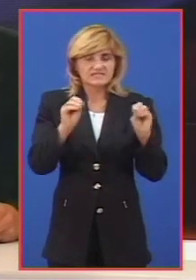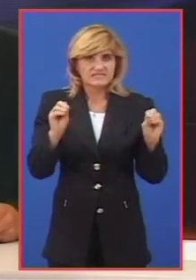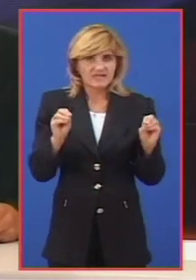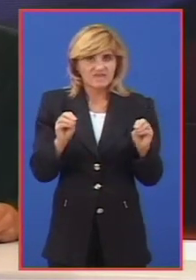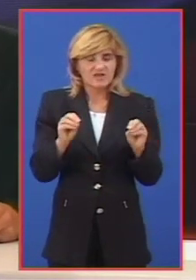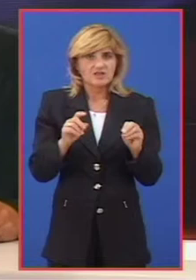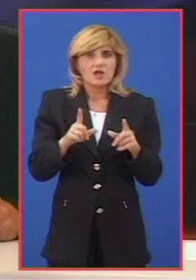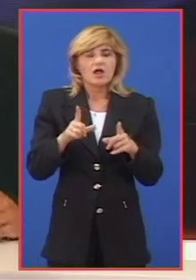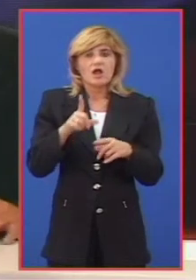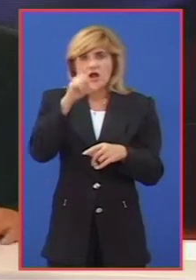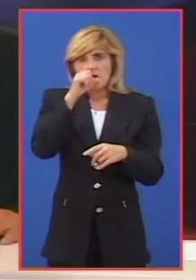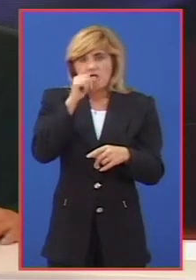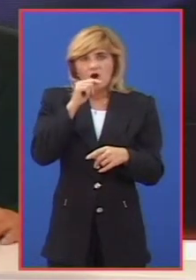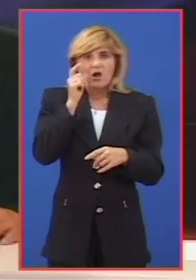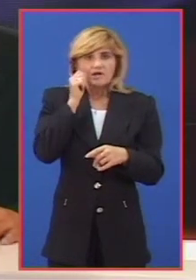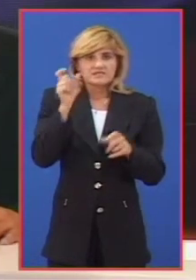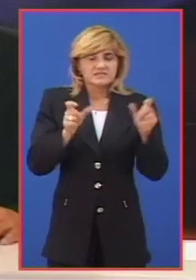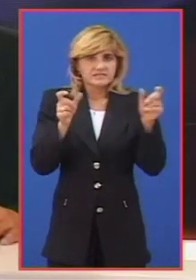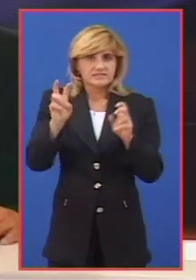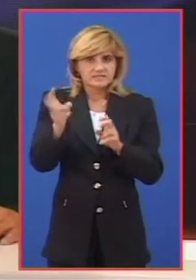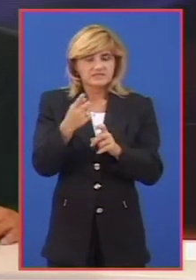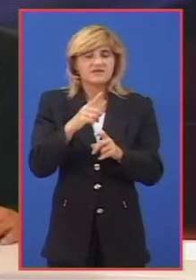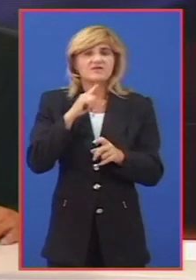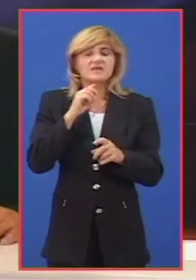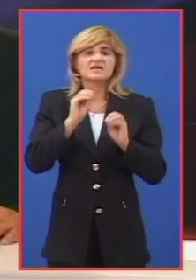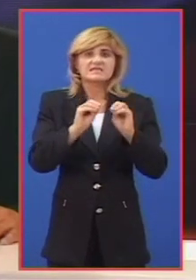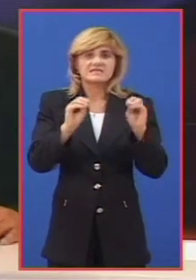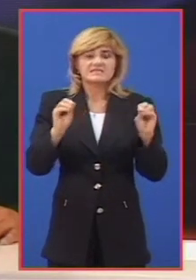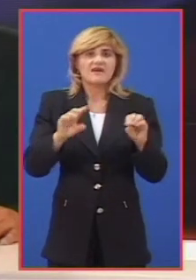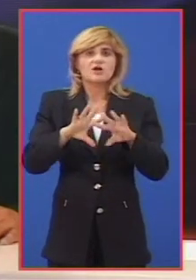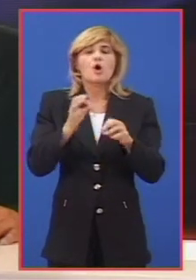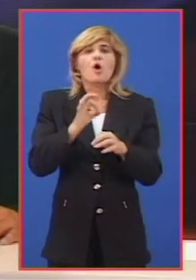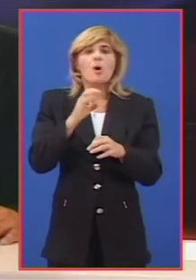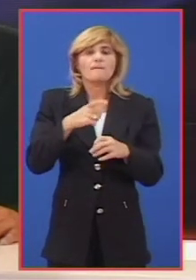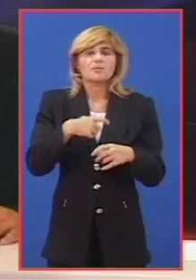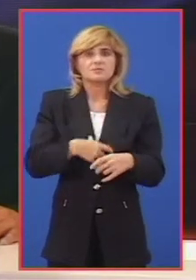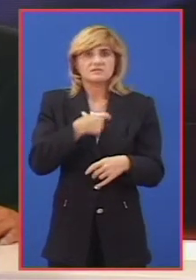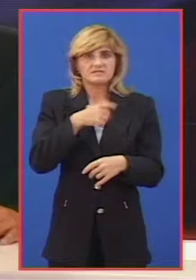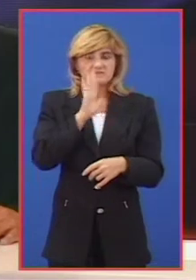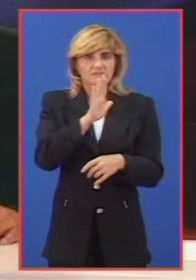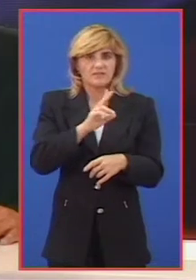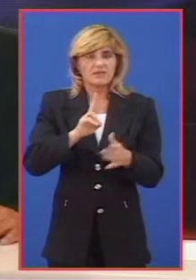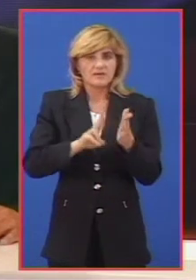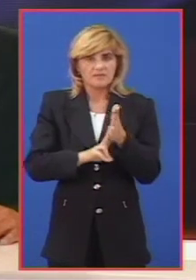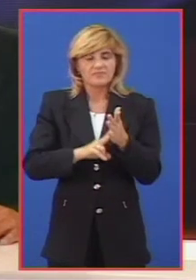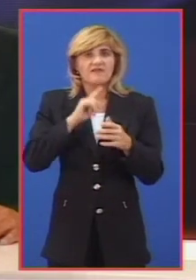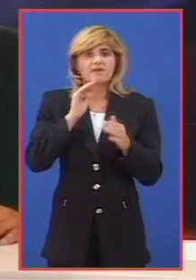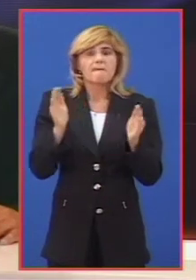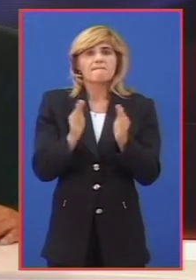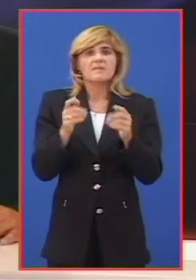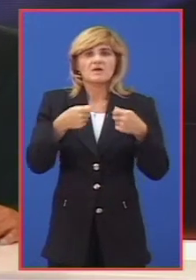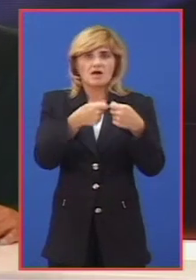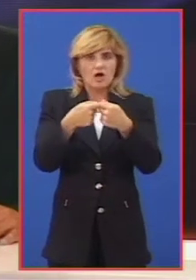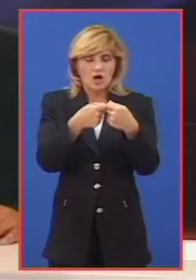zajednica, lokalnog civilnog sektora, nacionalnih saveta, ombudsmana, manjinskih i religijskih organizacija,